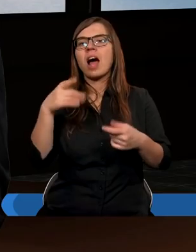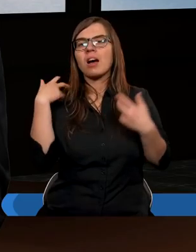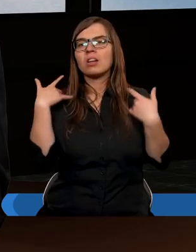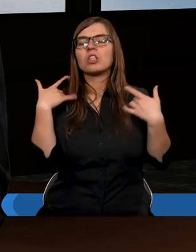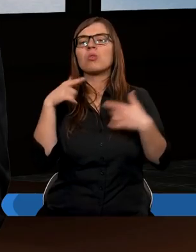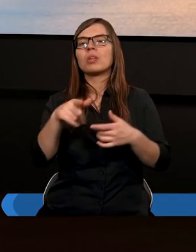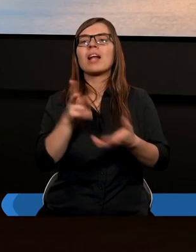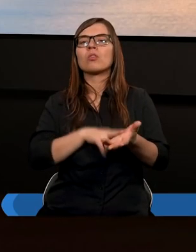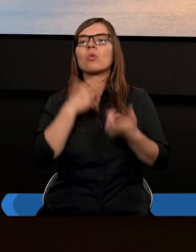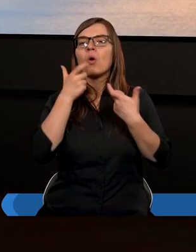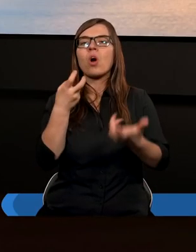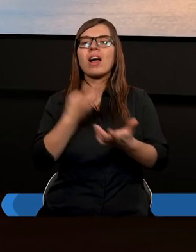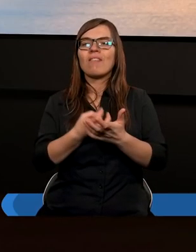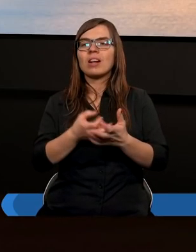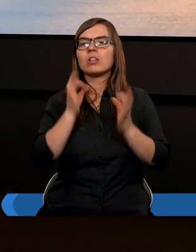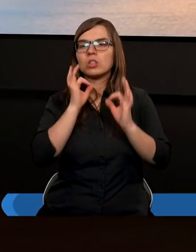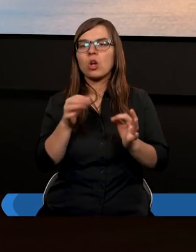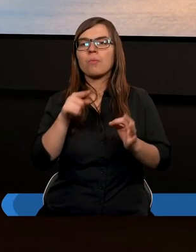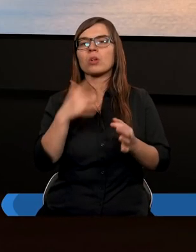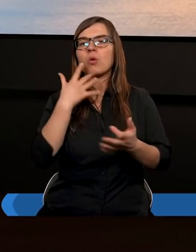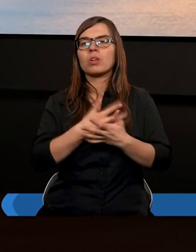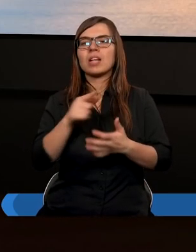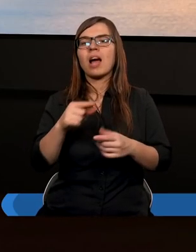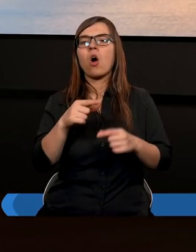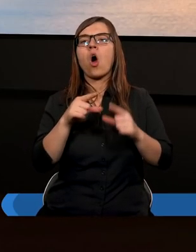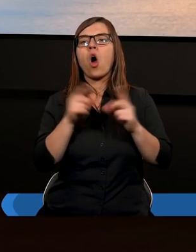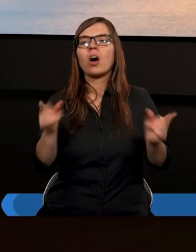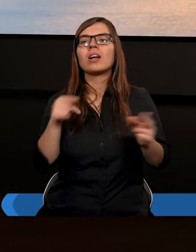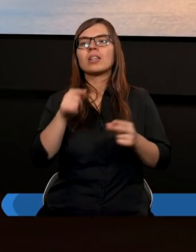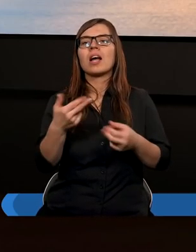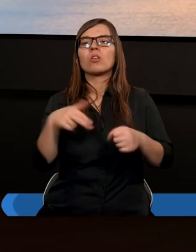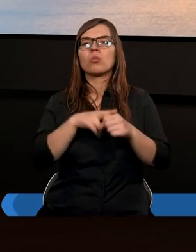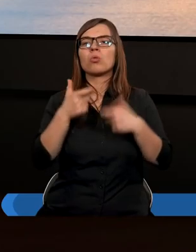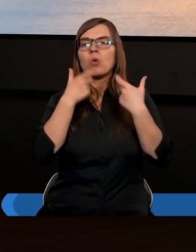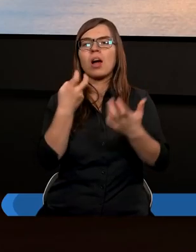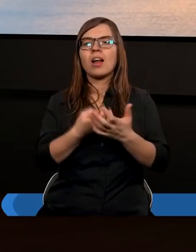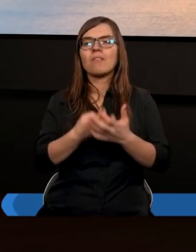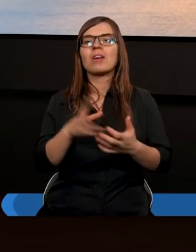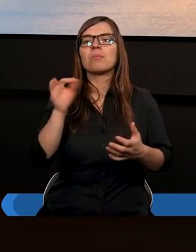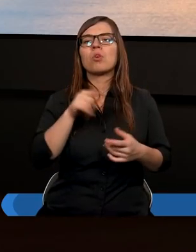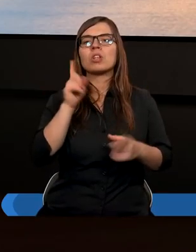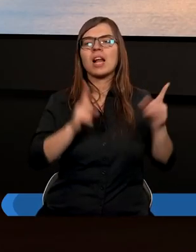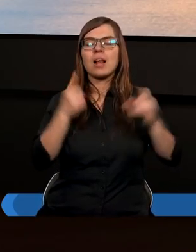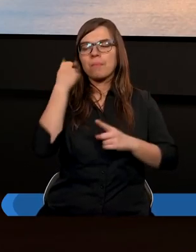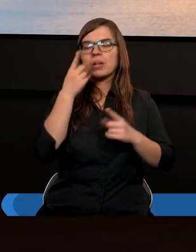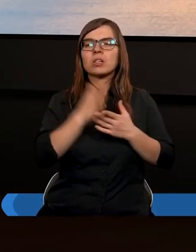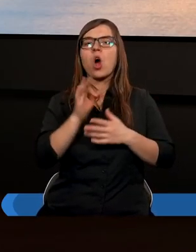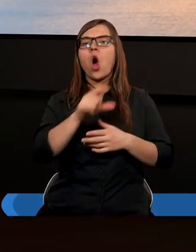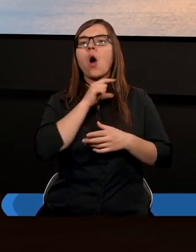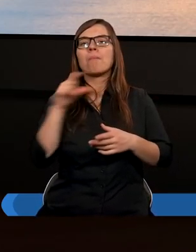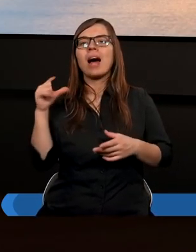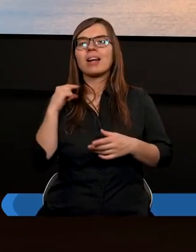głosi Ewangelię? Dobrze, tutaj użyłaś tego określenia ten, który głosi Ewangelię, bo czasami myślimy tylko o